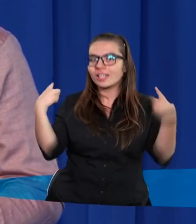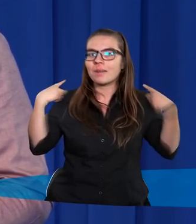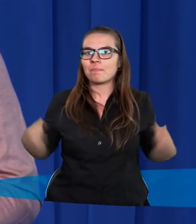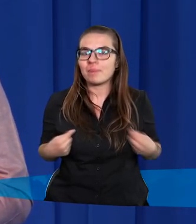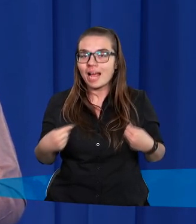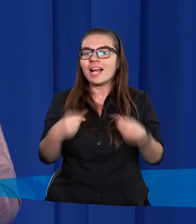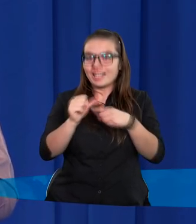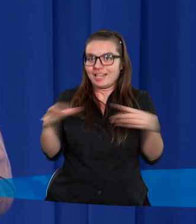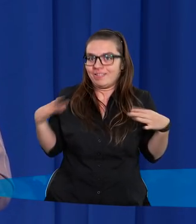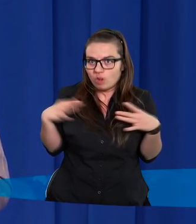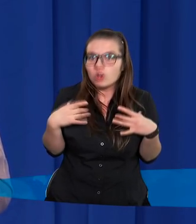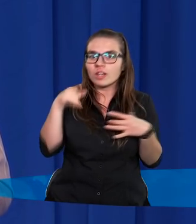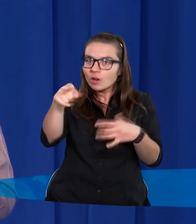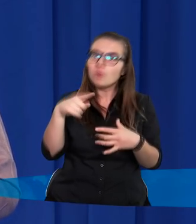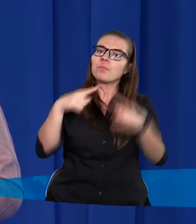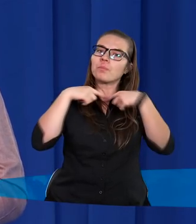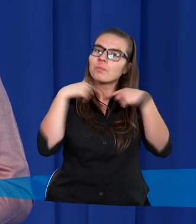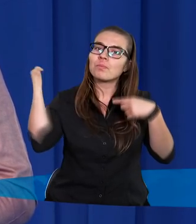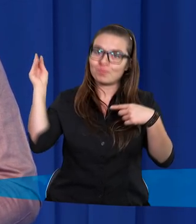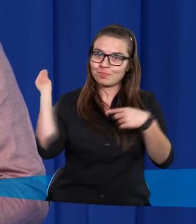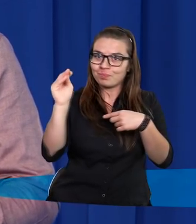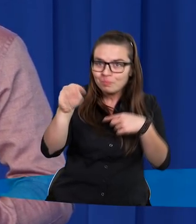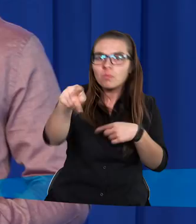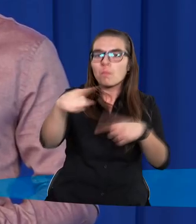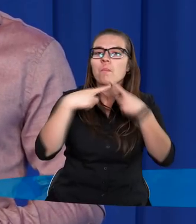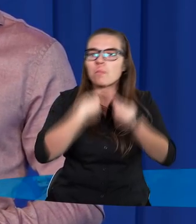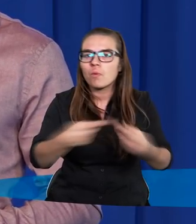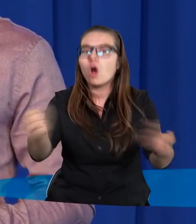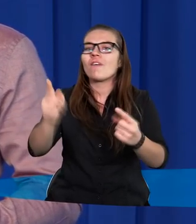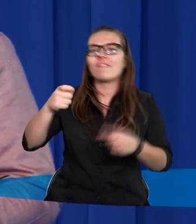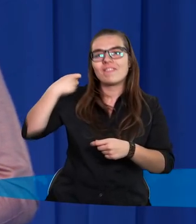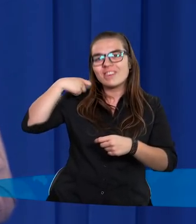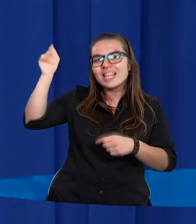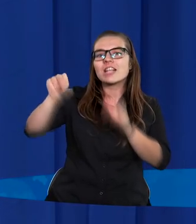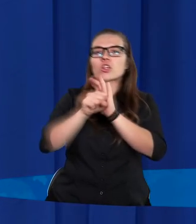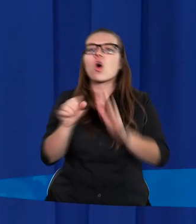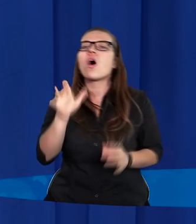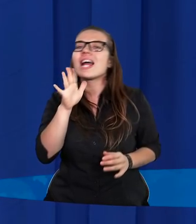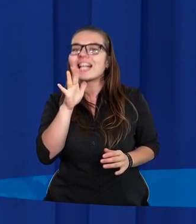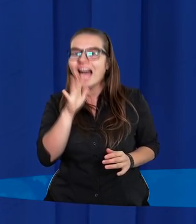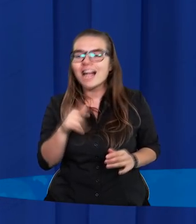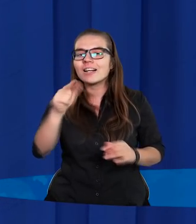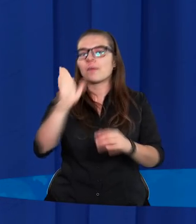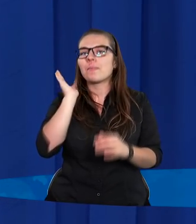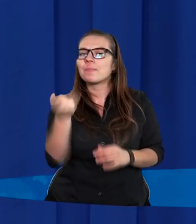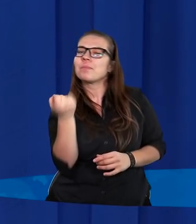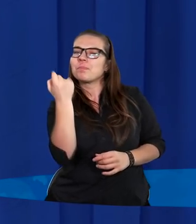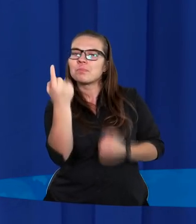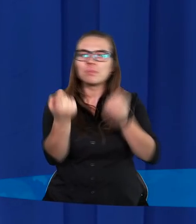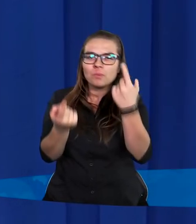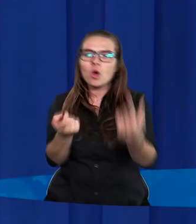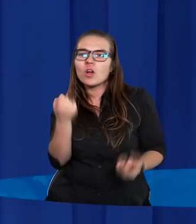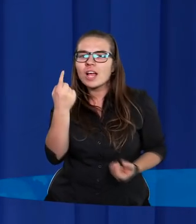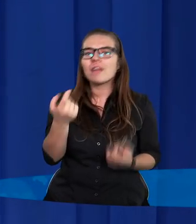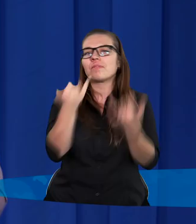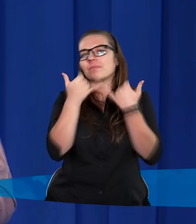mam to powiedzieć, że jeżeli chcecie się z nim spotkać na tym wyjeździe, to dołączcie. W międzyczasie będą pojawiały się kolejne